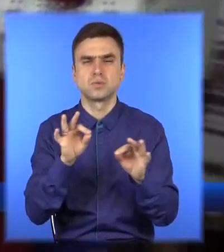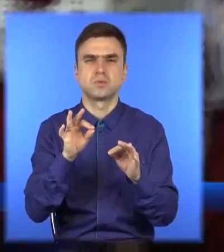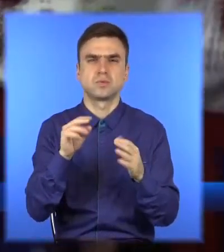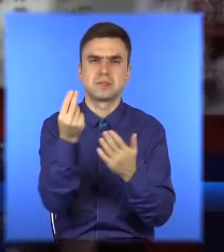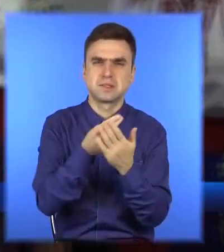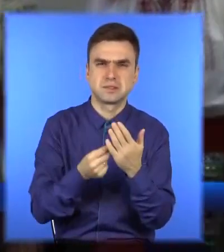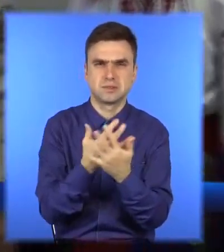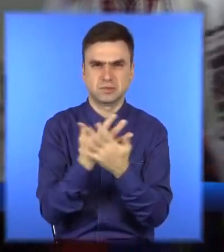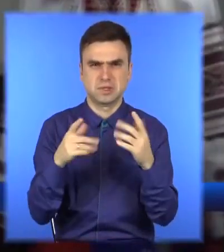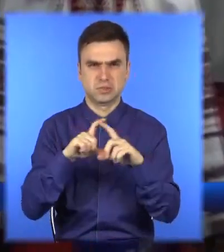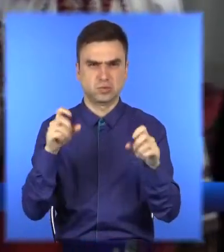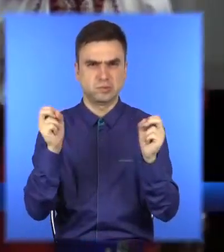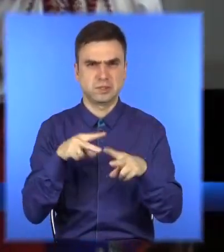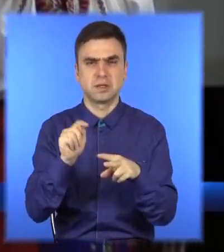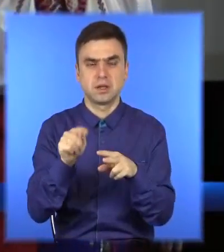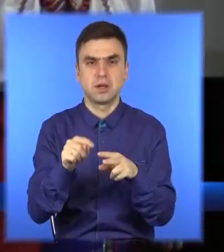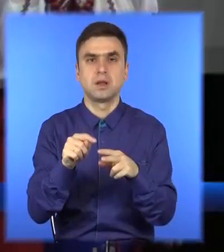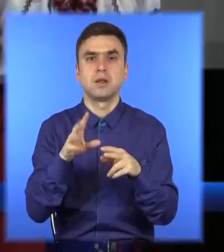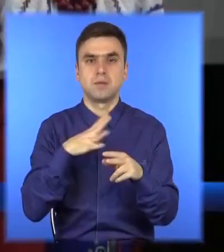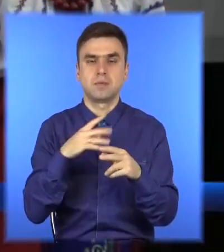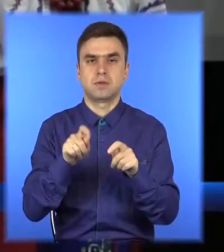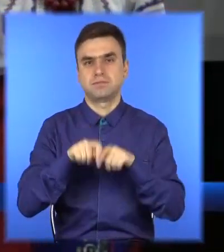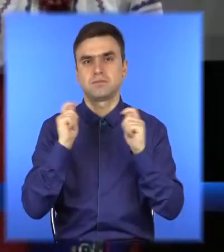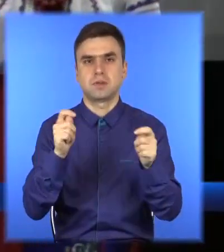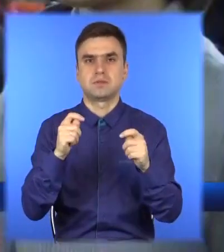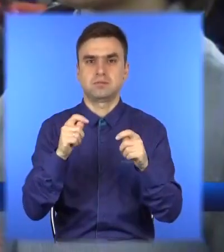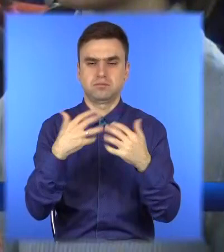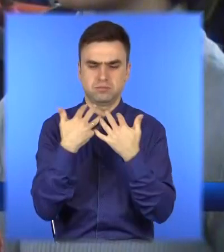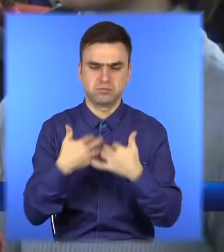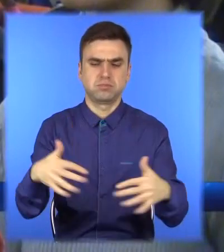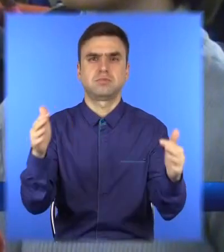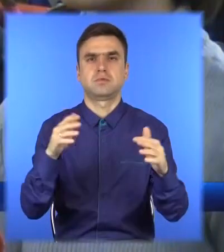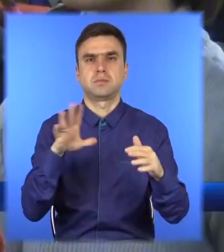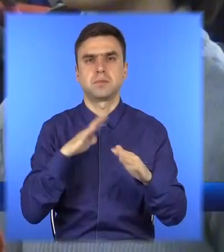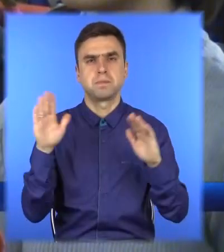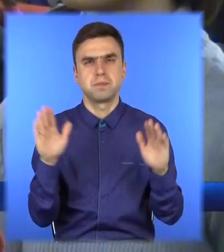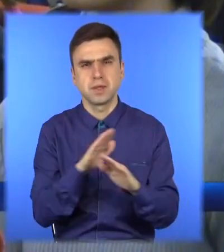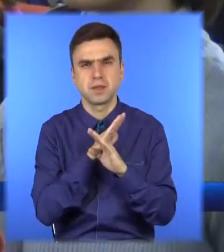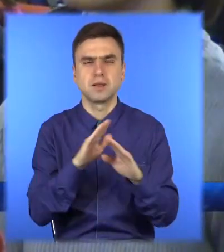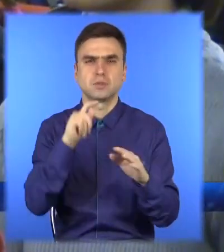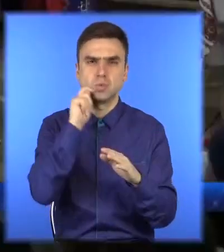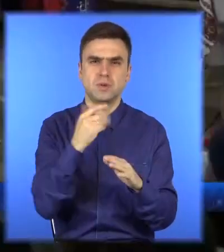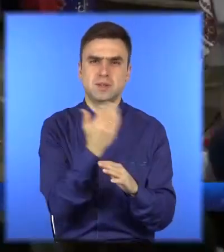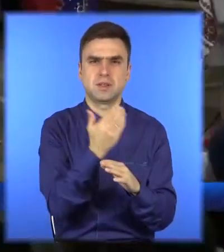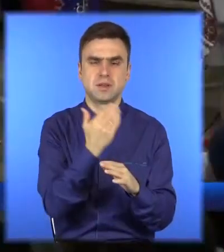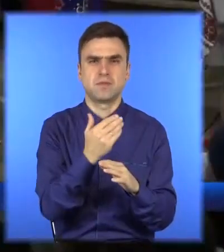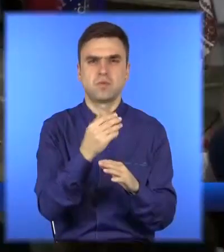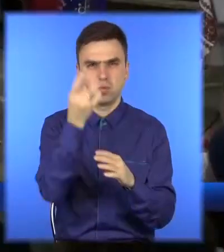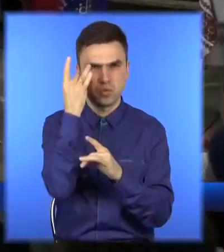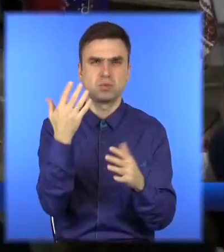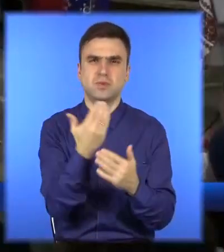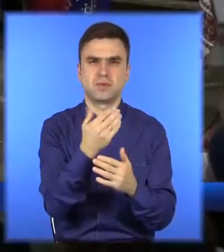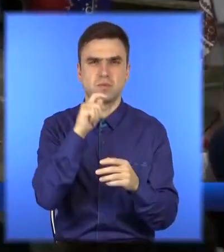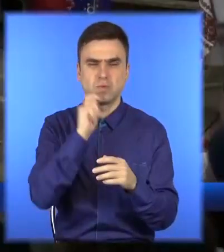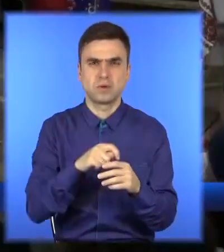колективи та педагоги школи заспівали десятки пісень, колядок та щедрівок. На сцені лунали винятково українські